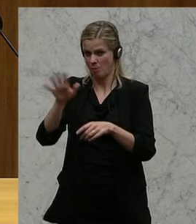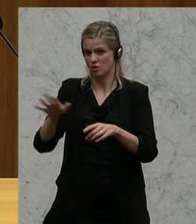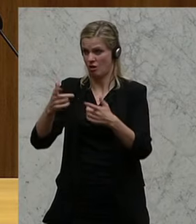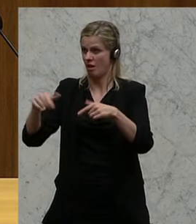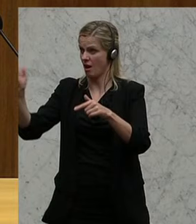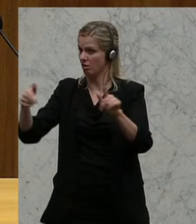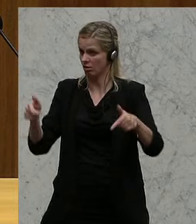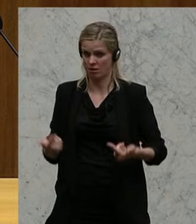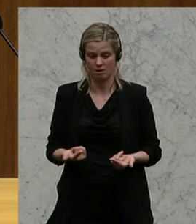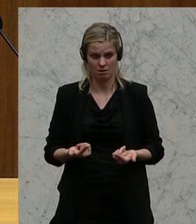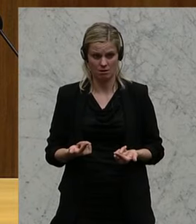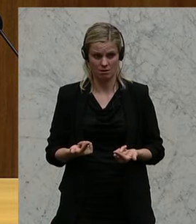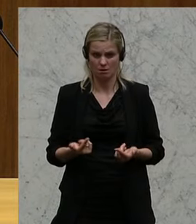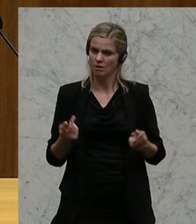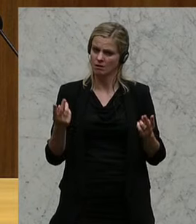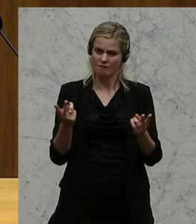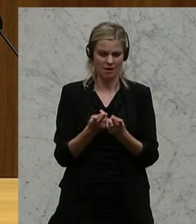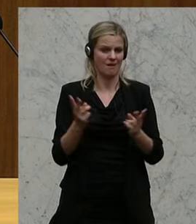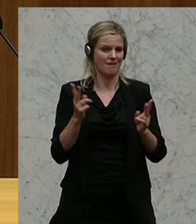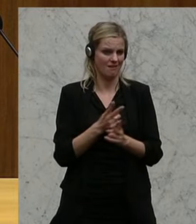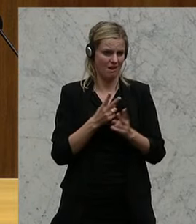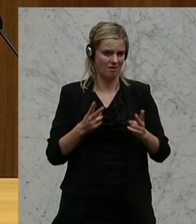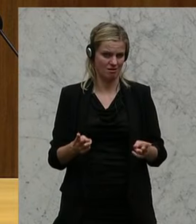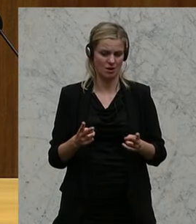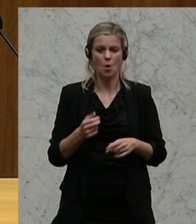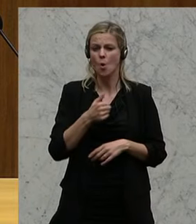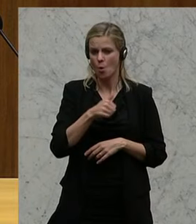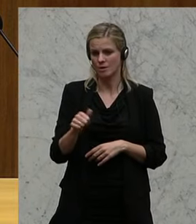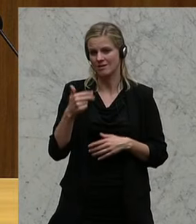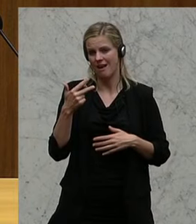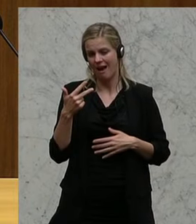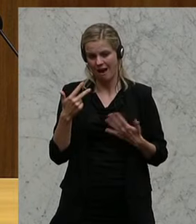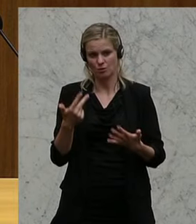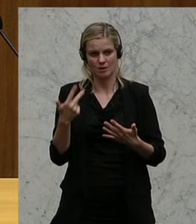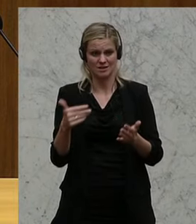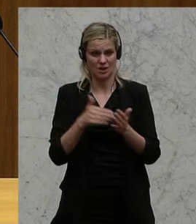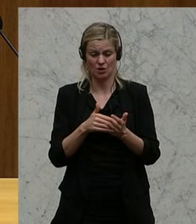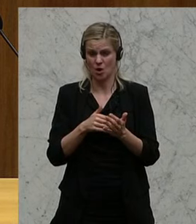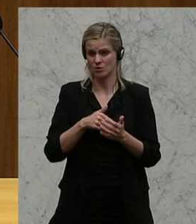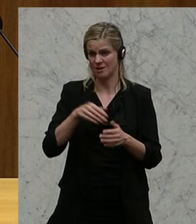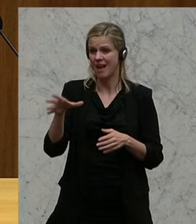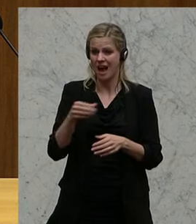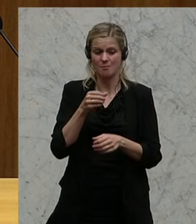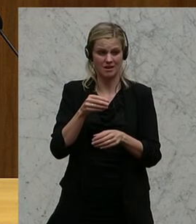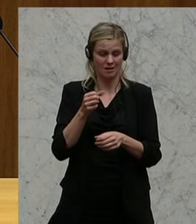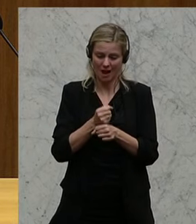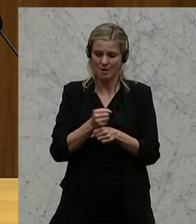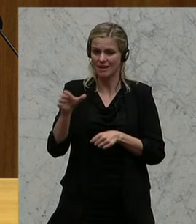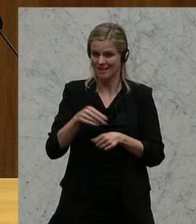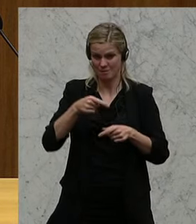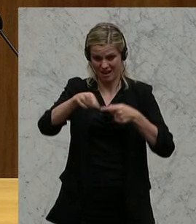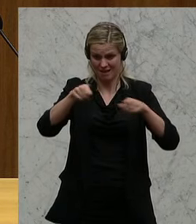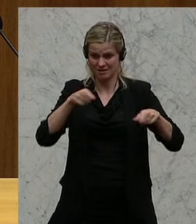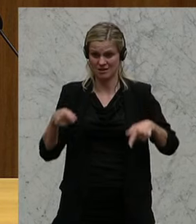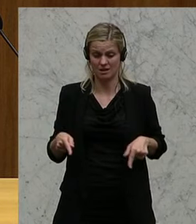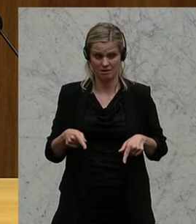Und 138.000 entsendete Arbeitnehmer im Jahr 2015, das sollte uns allen zu denken geben. Das